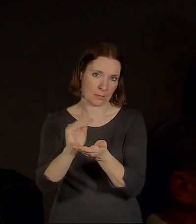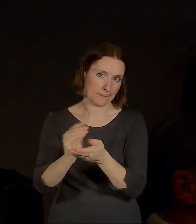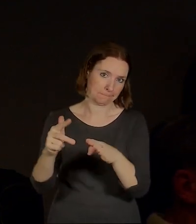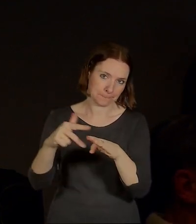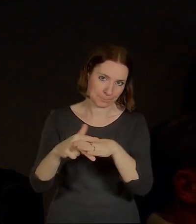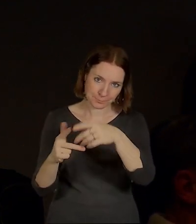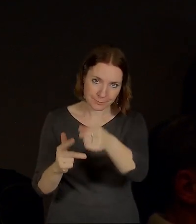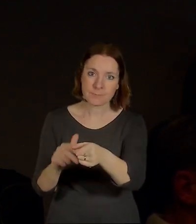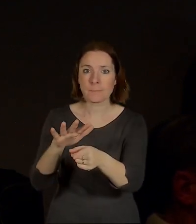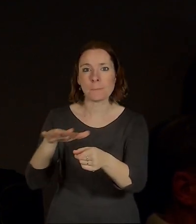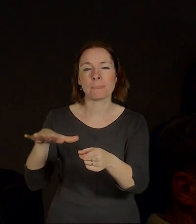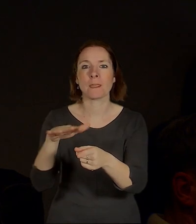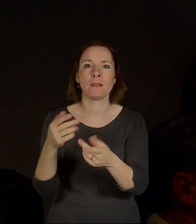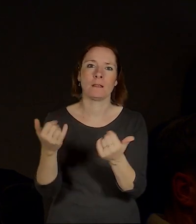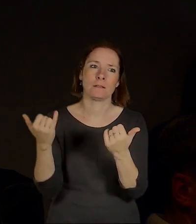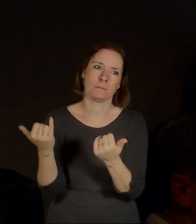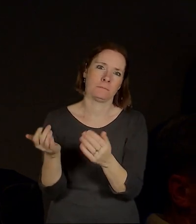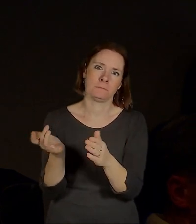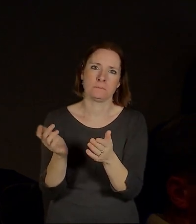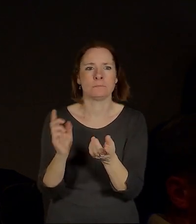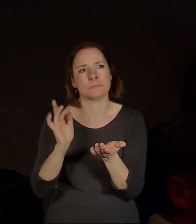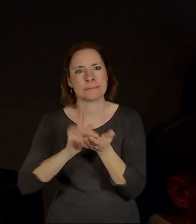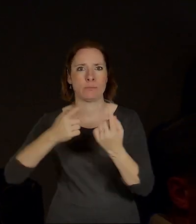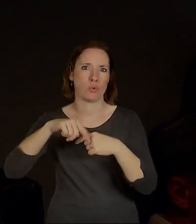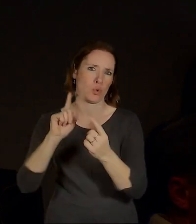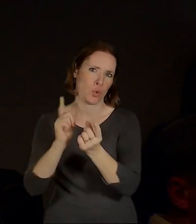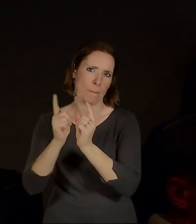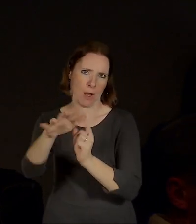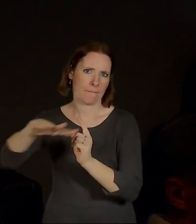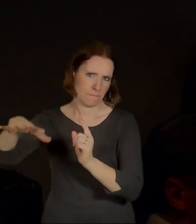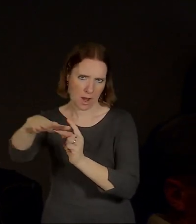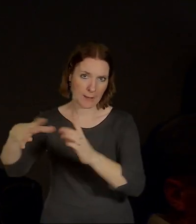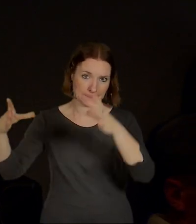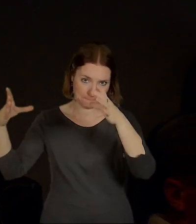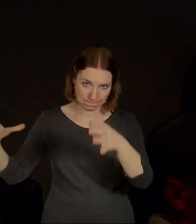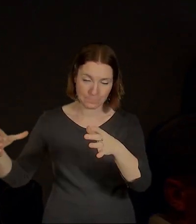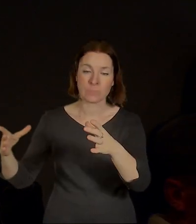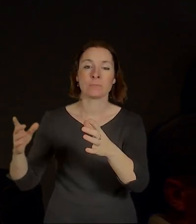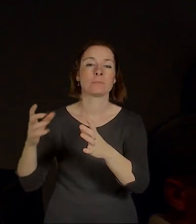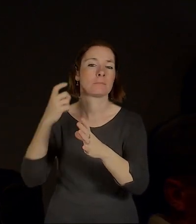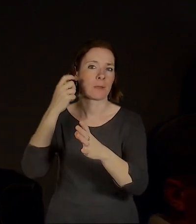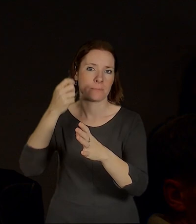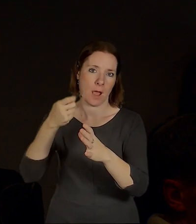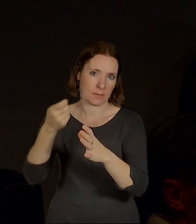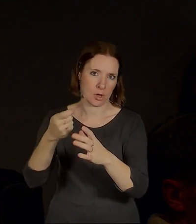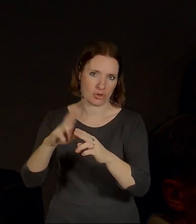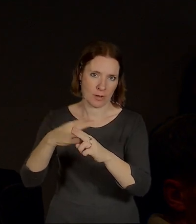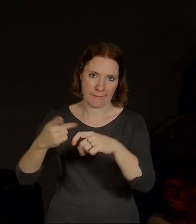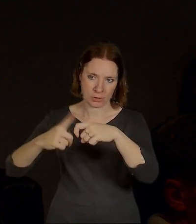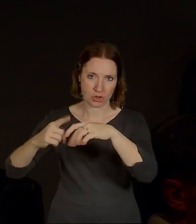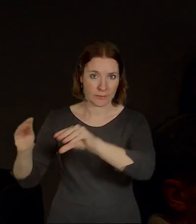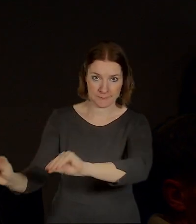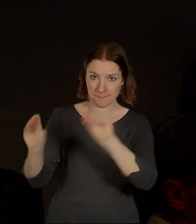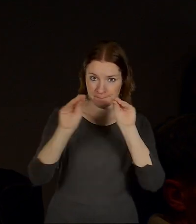určení technické nebo dopravní celá ta plocha a já vidím, že na těch